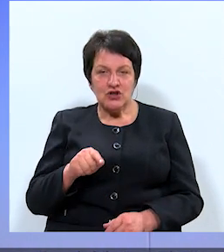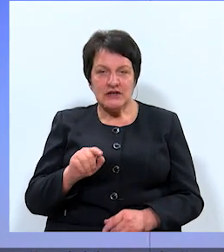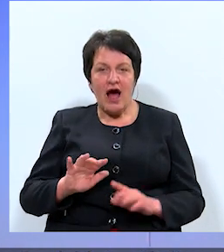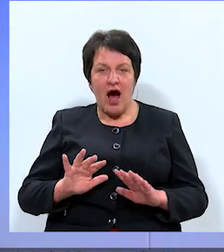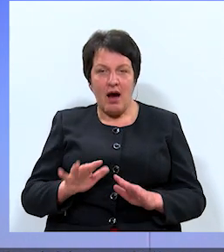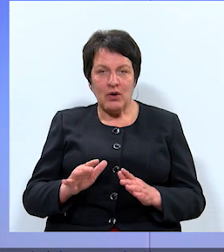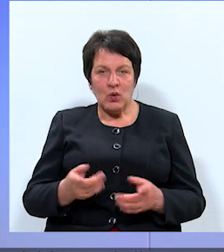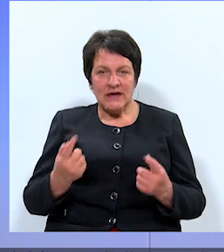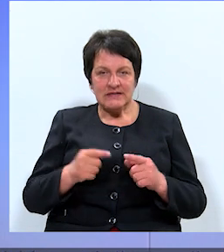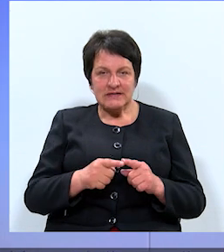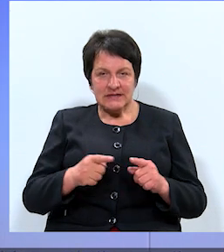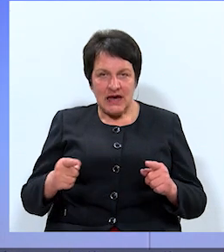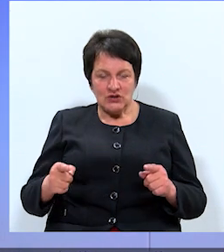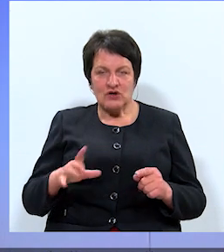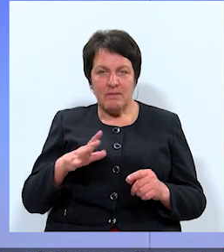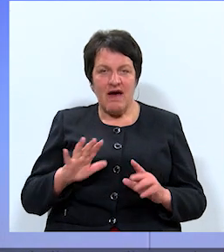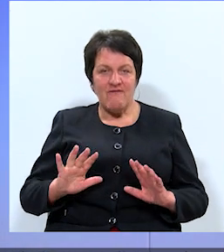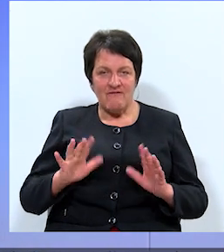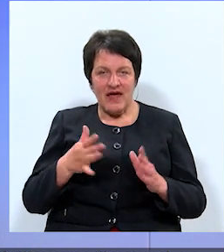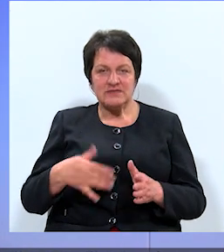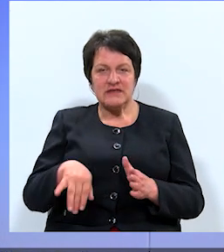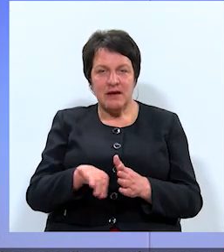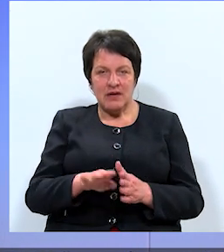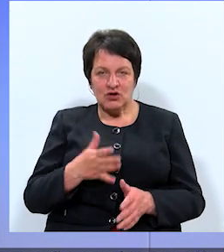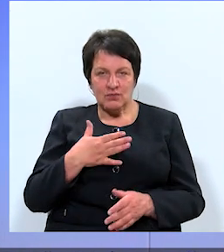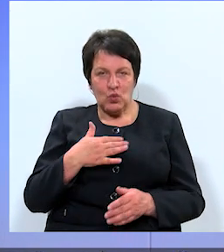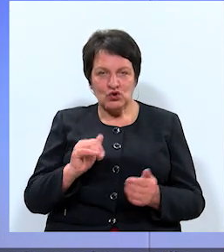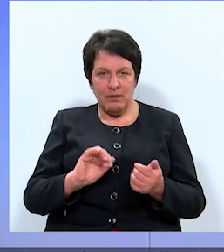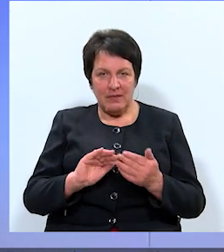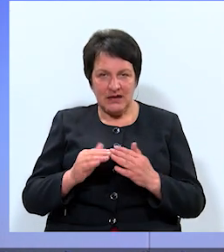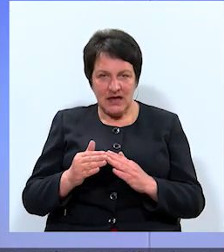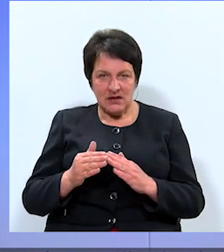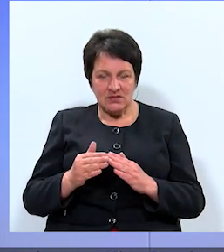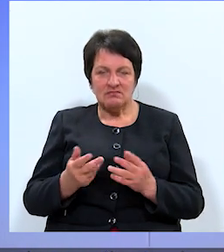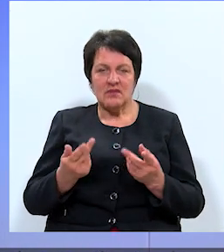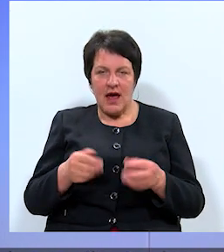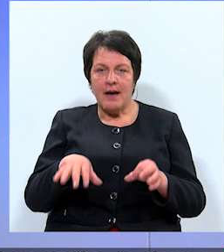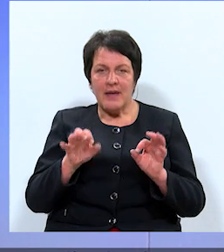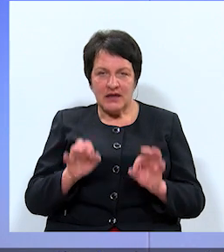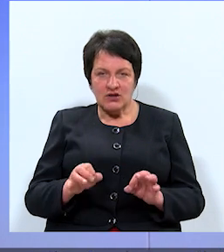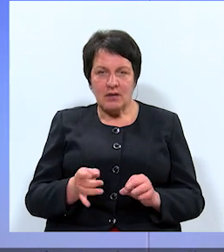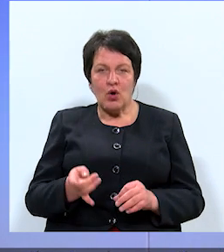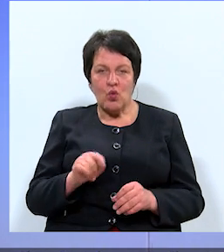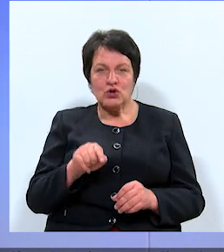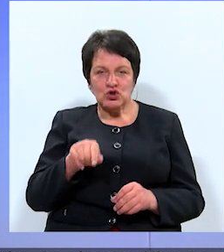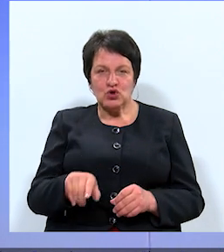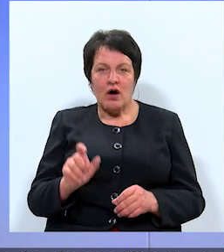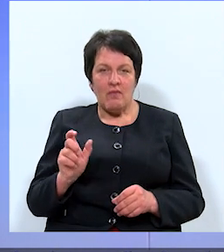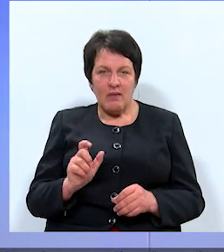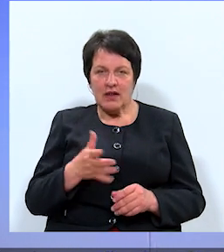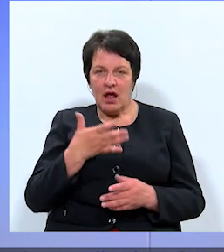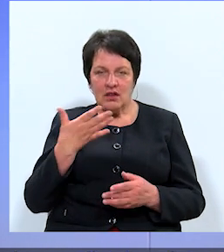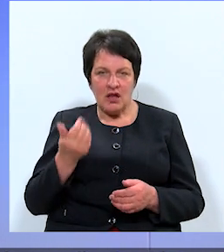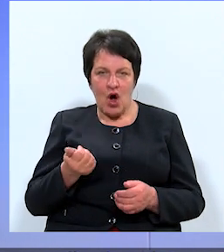apkuras sezonas bija veiksmīgs priekš mūsu pilsētās. Jā, patiešām uz dotu momentu nav noslēgts